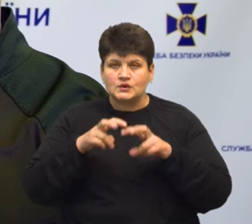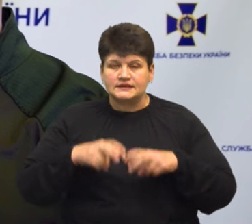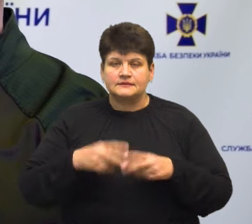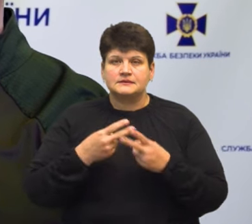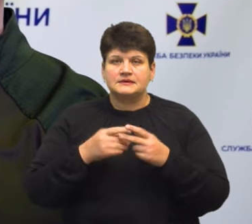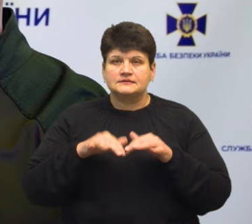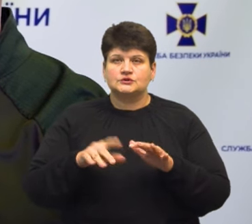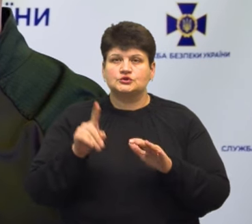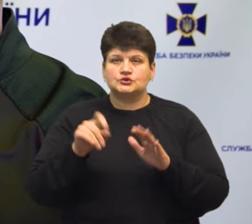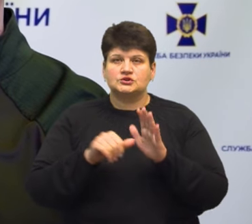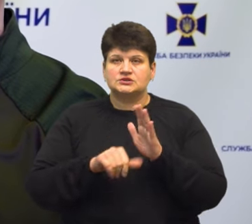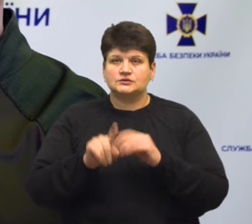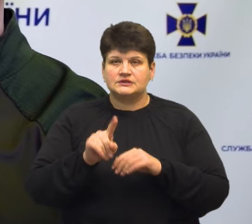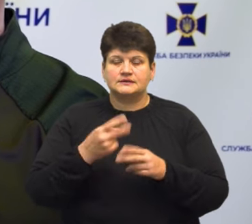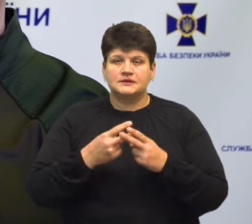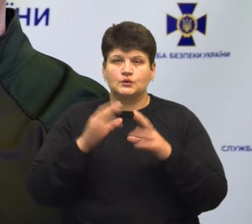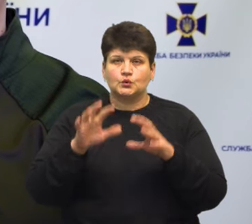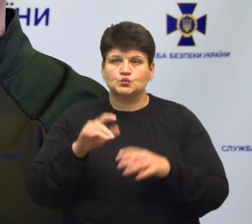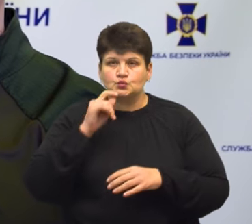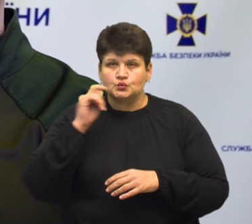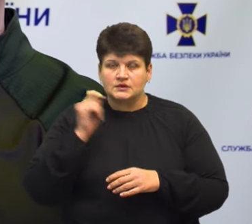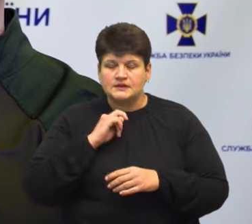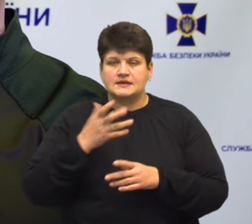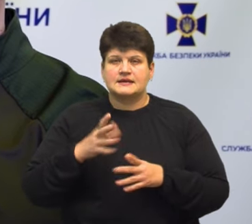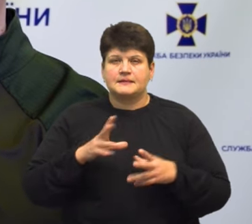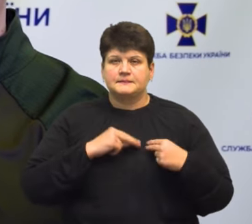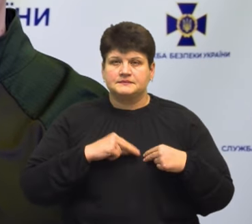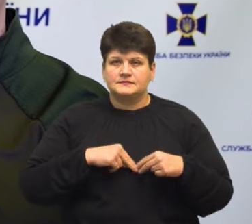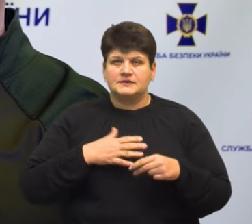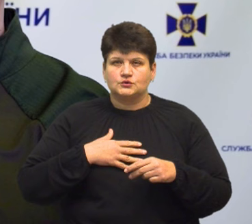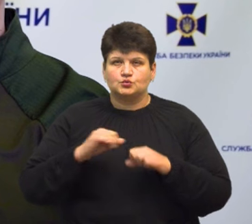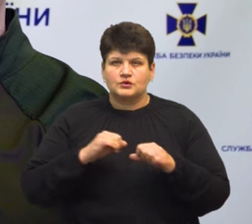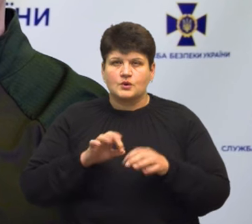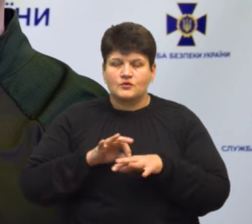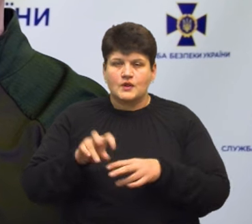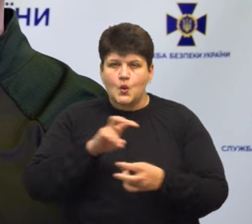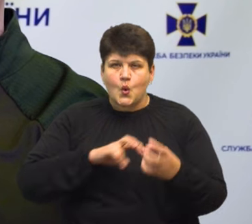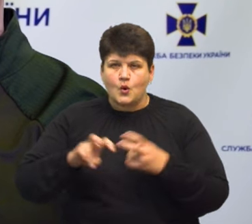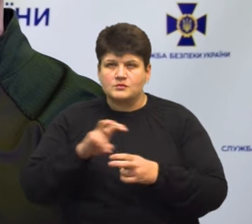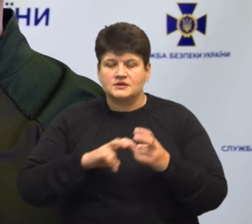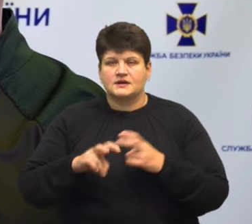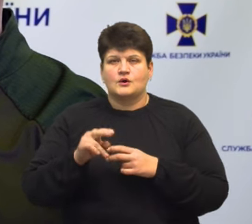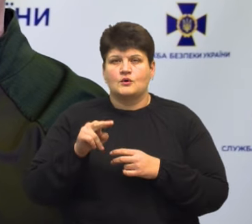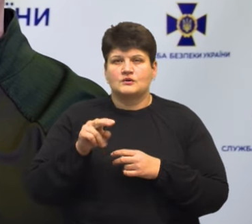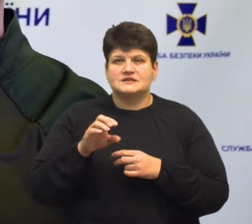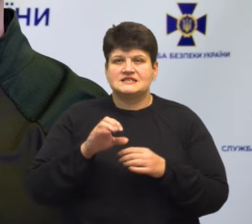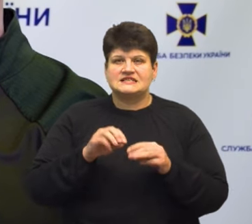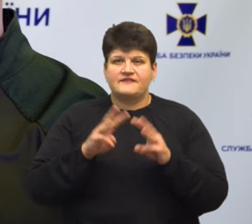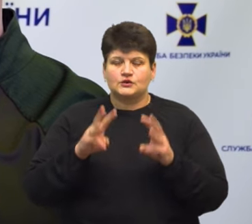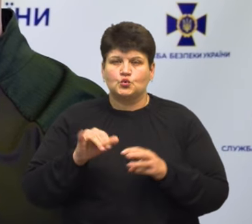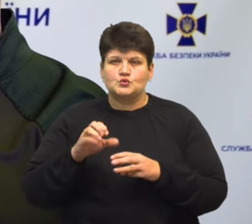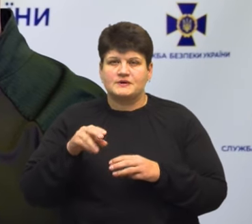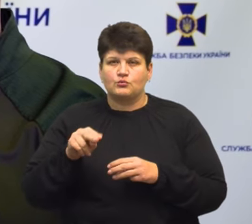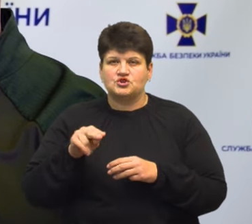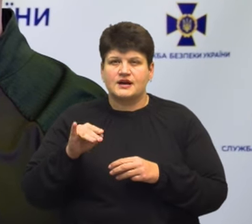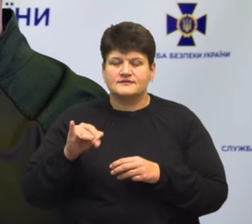статтею 161 Кримінального кодексу України співробітники нашого управління провели обшук у приміщенні Свято-Успенської Почаївської лаври. Ініційованою